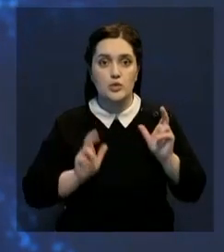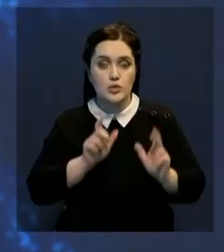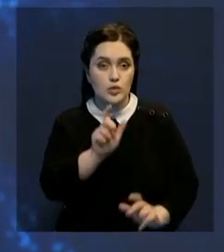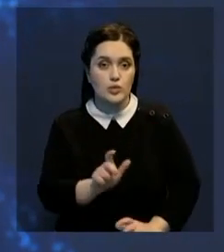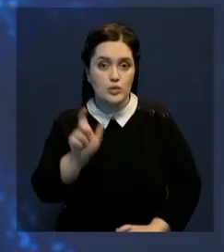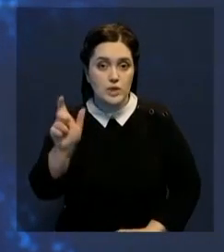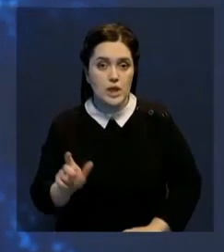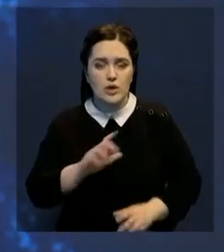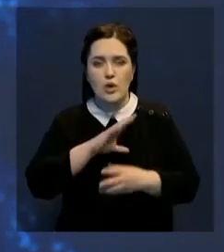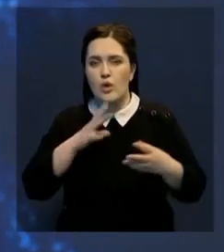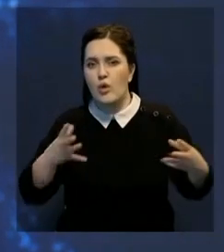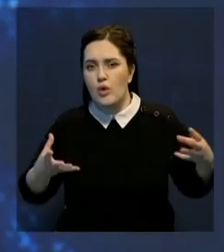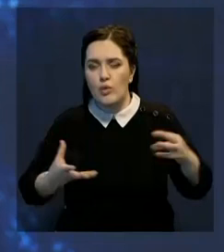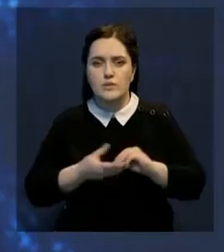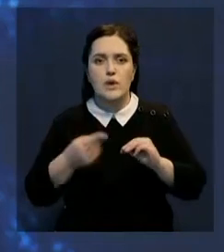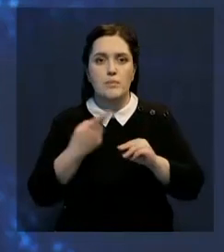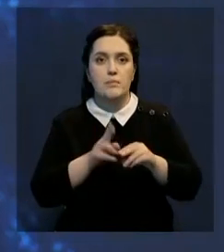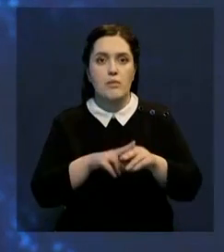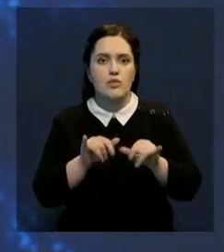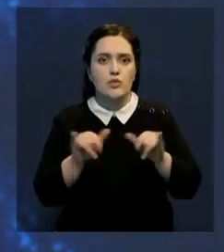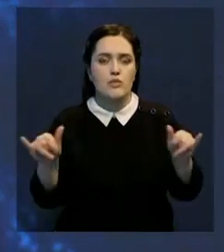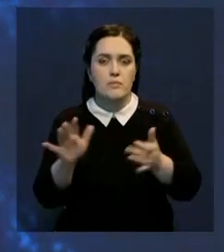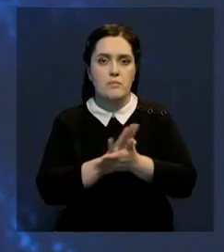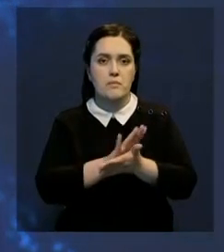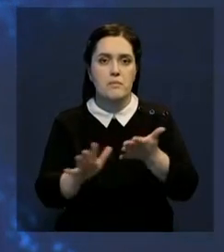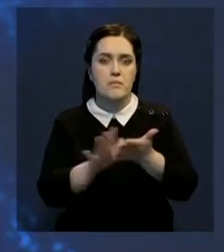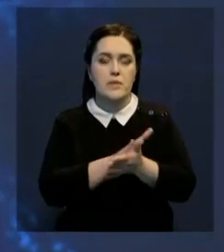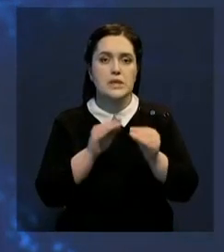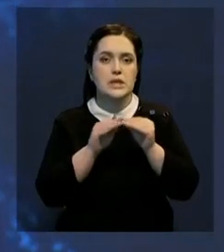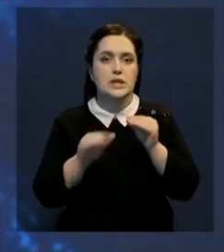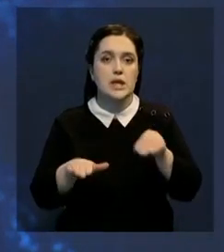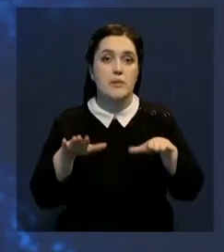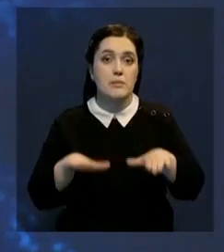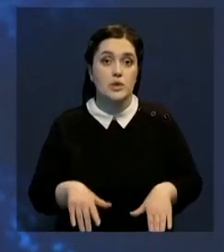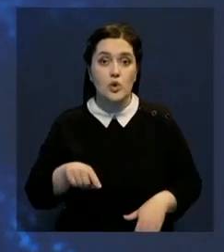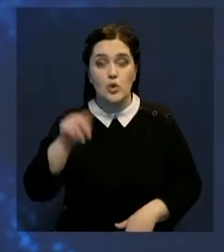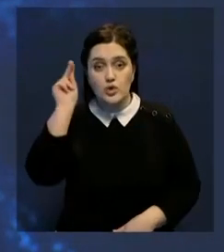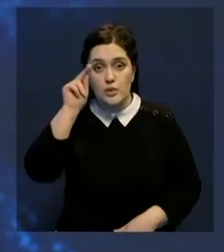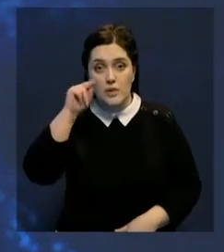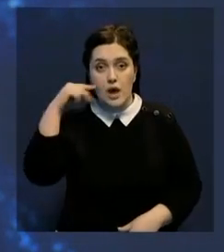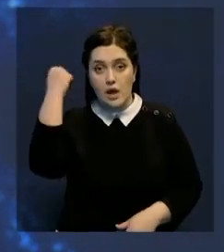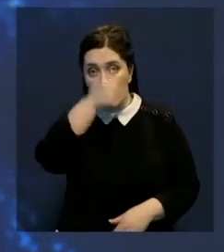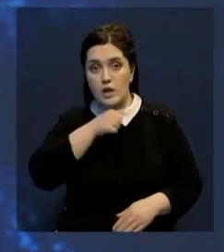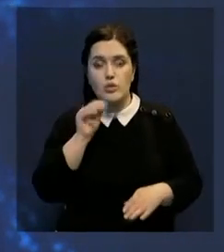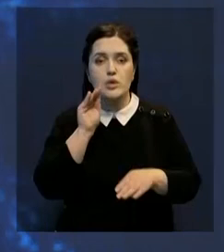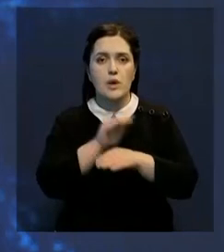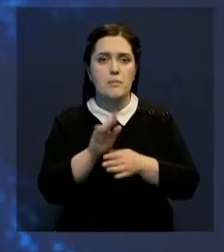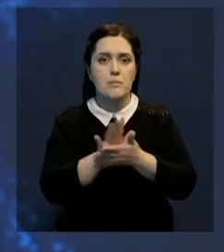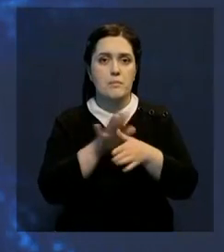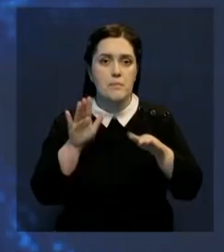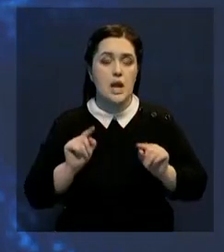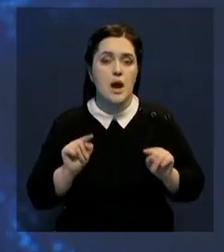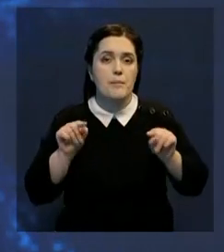Таким образом, общее число грантов выросло на 10 тысяч мест. Отмечу, в этом учебном году впервые ввели дополнительные квоты для